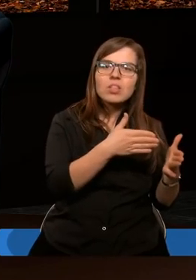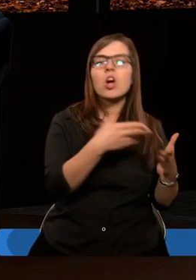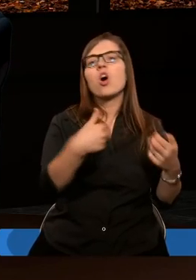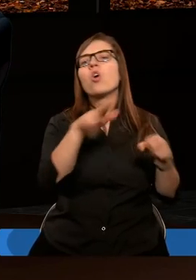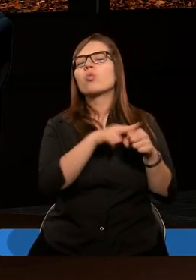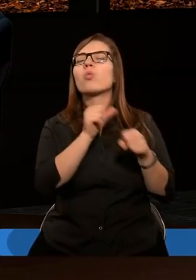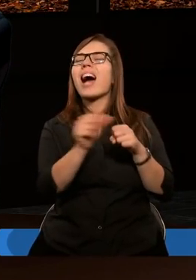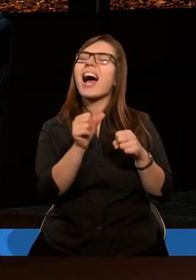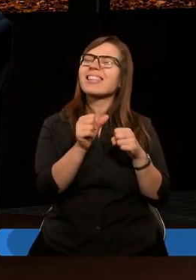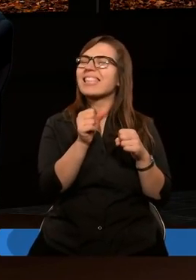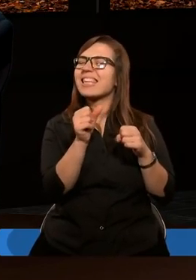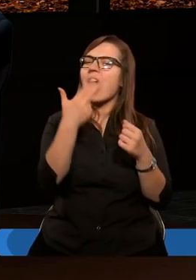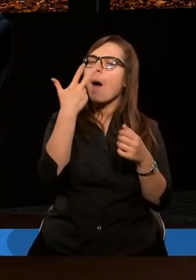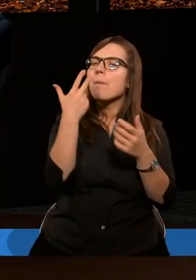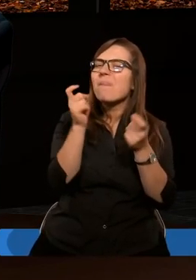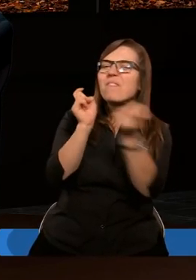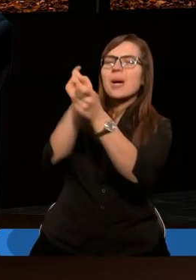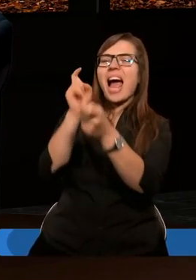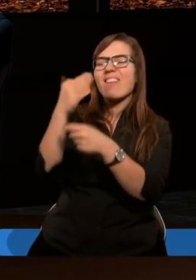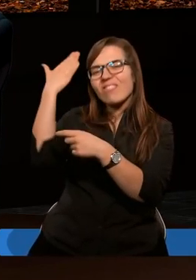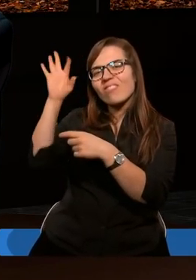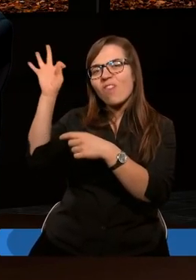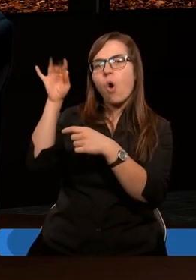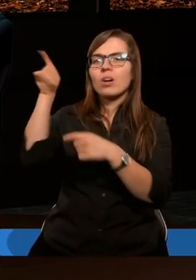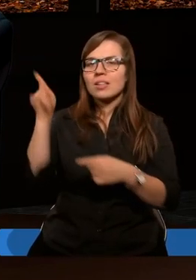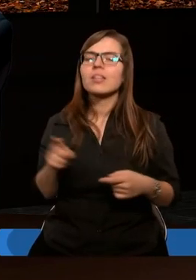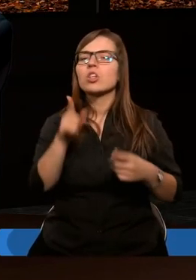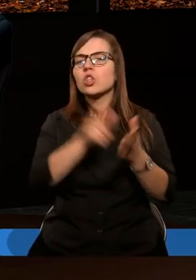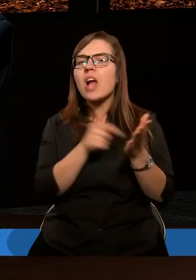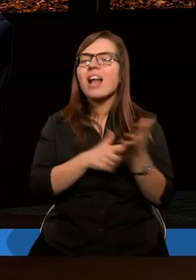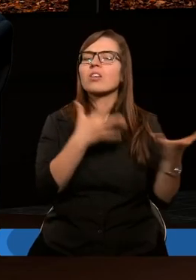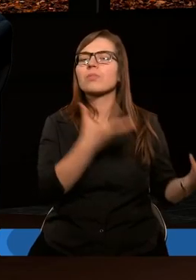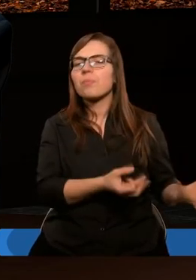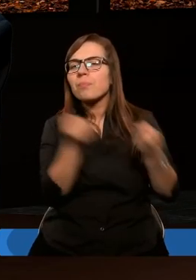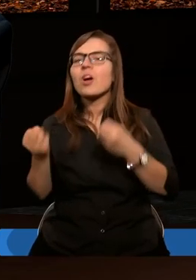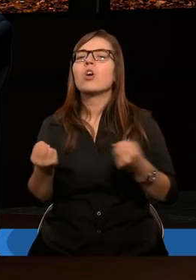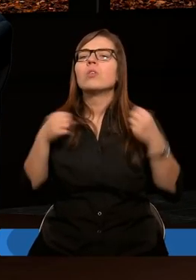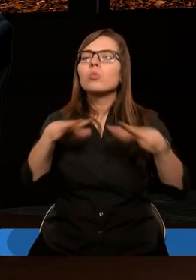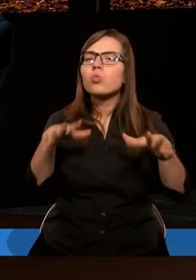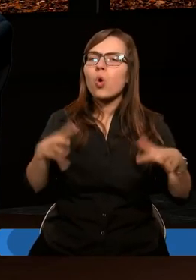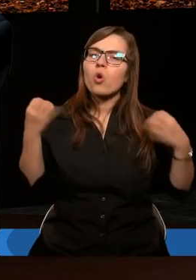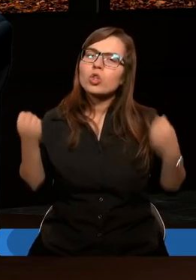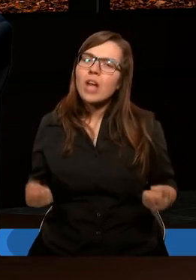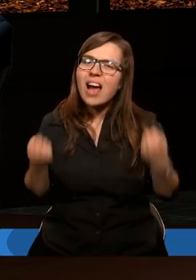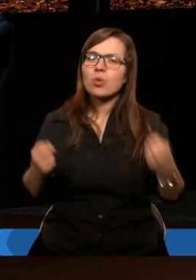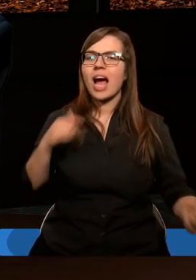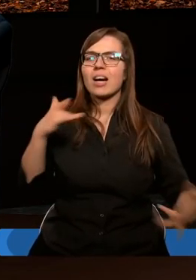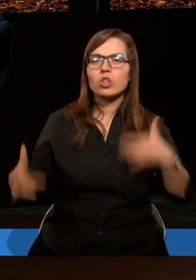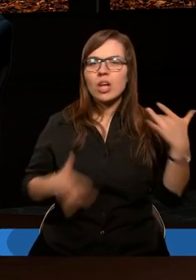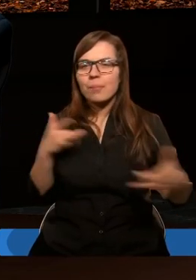która nie jest zgodna z wolą Twoją. często ponoszą wielkie ciężary, cierpienia